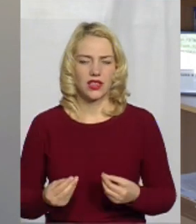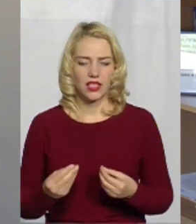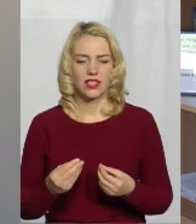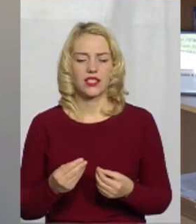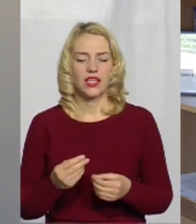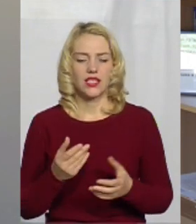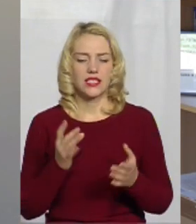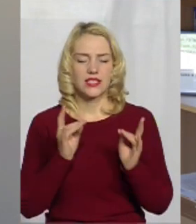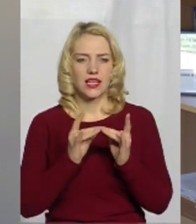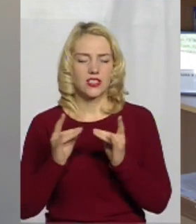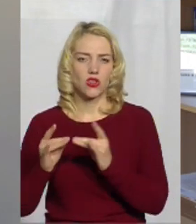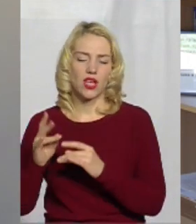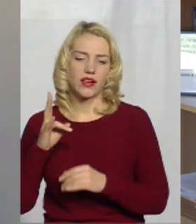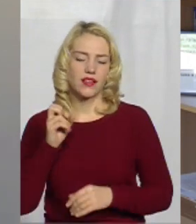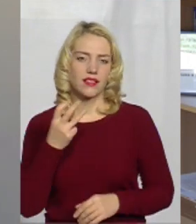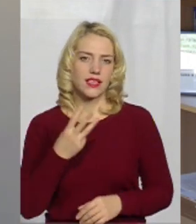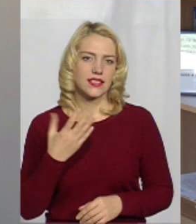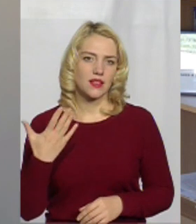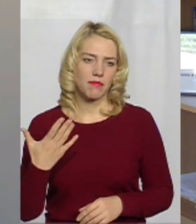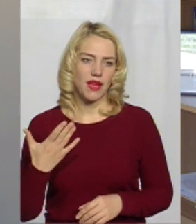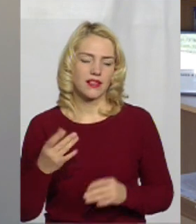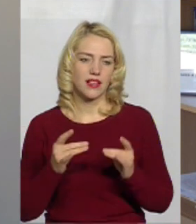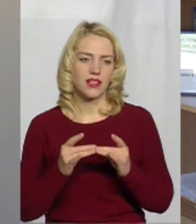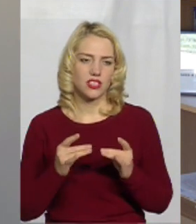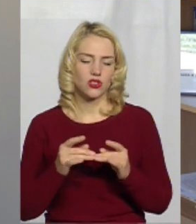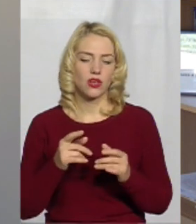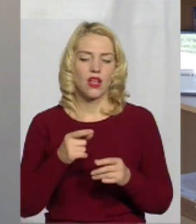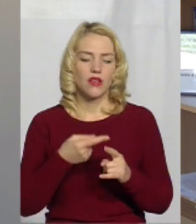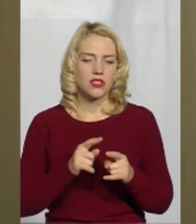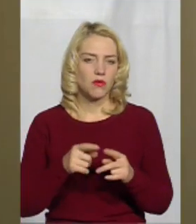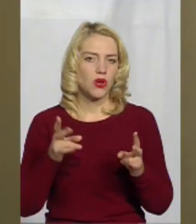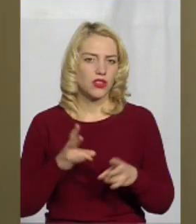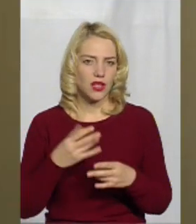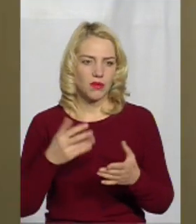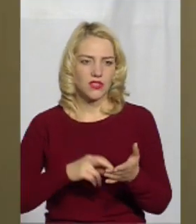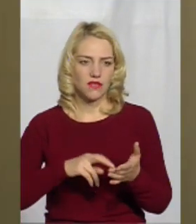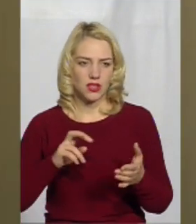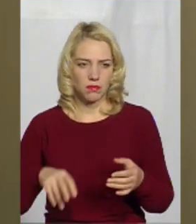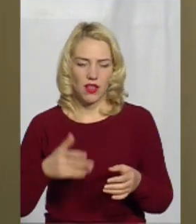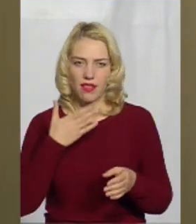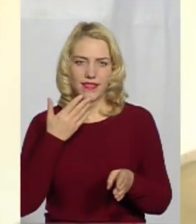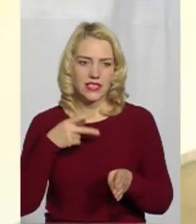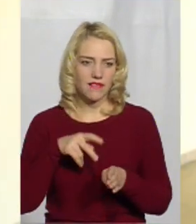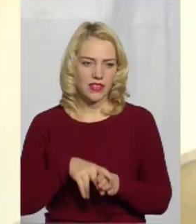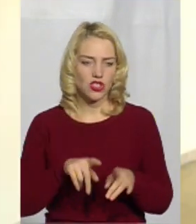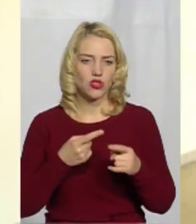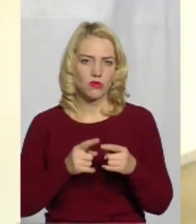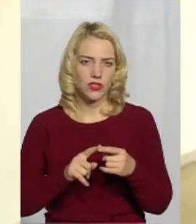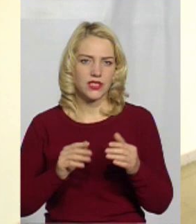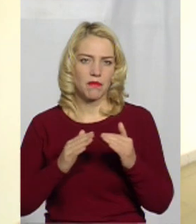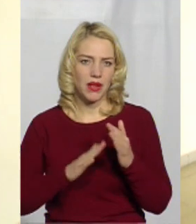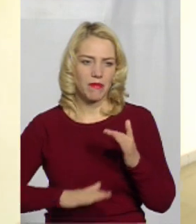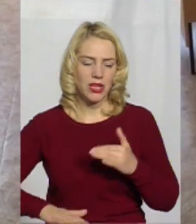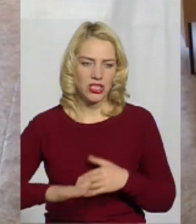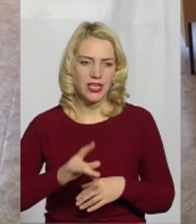35 ліжок. Потреба в ньому відпала, він не завантажений. Тому ці приміщення при